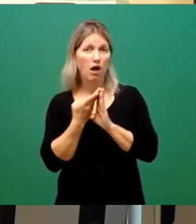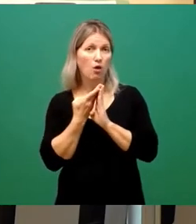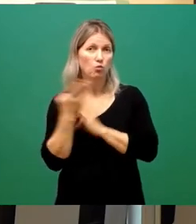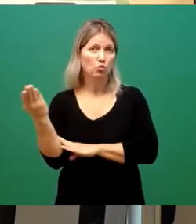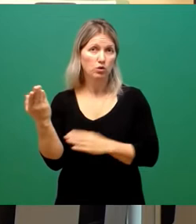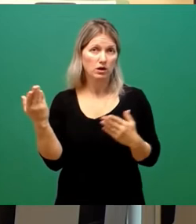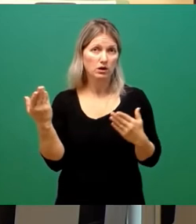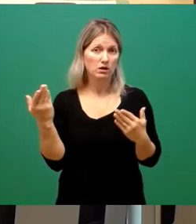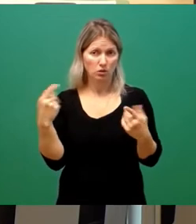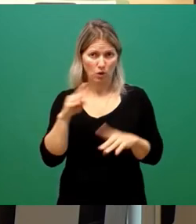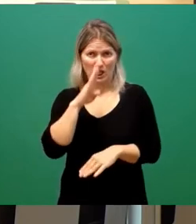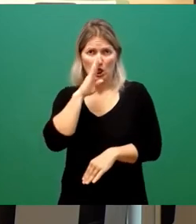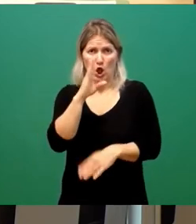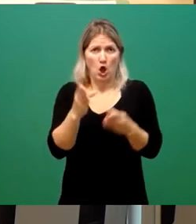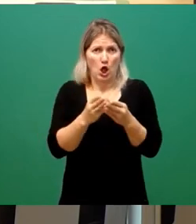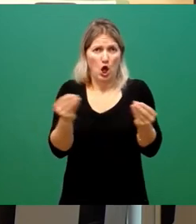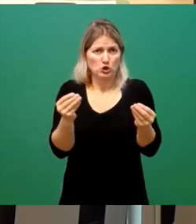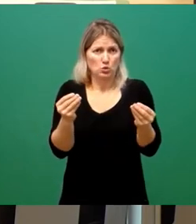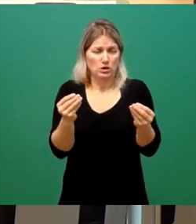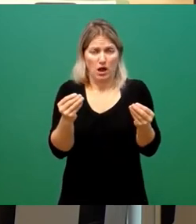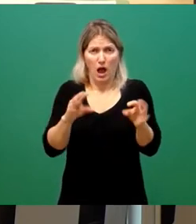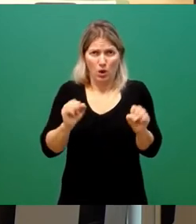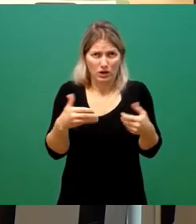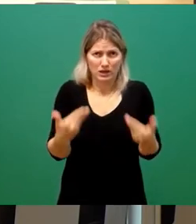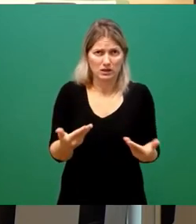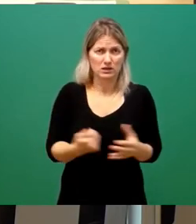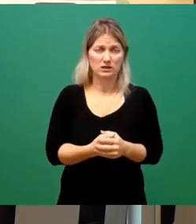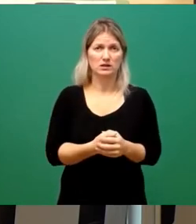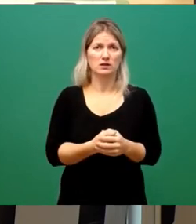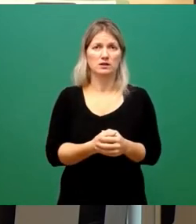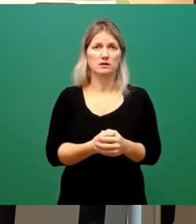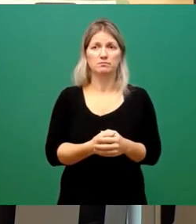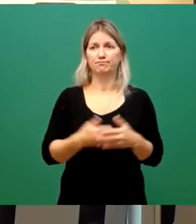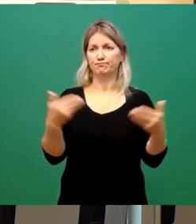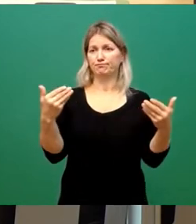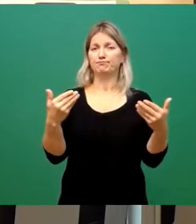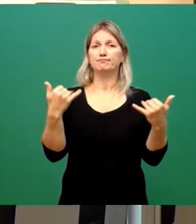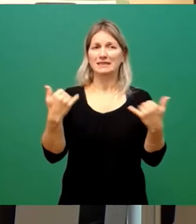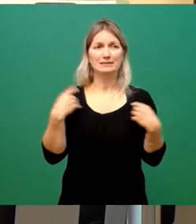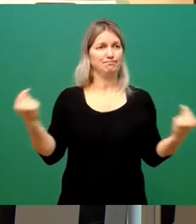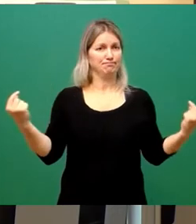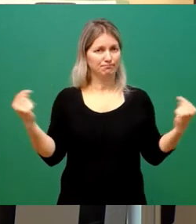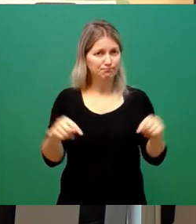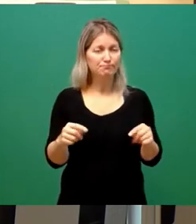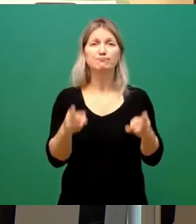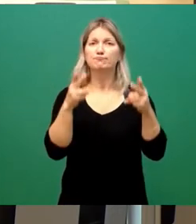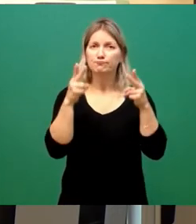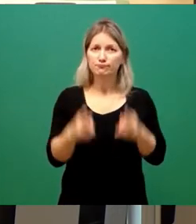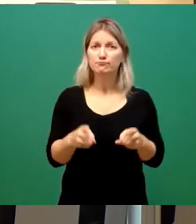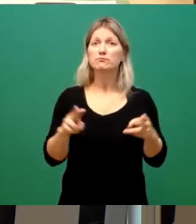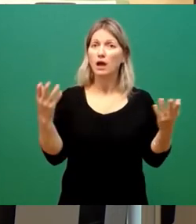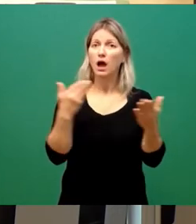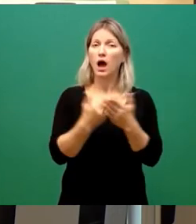Notlösung kam damit nicht zustande. Und insoweit sind wir folgerichtig hier und folgerichtig hat auch der Oberbürgermeister diesen